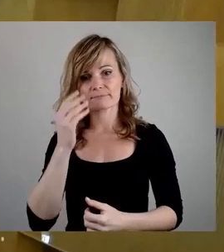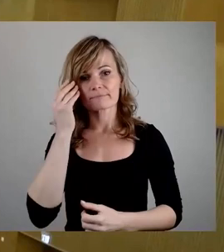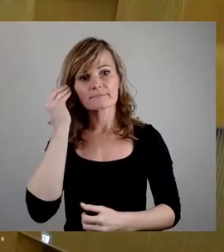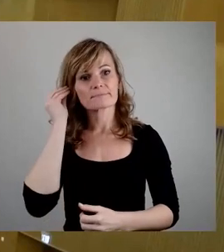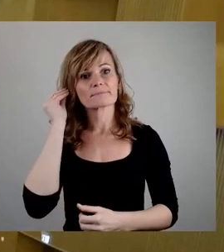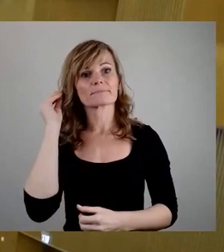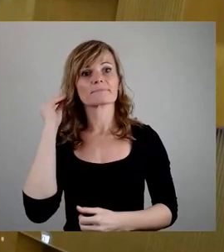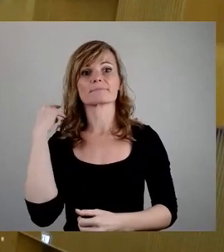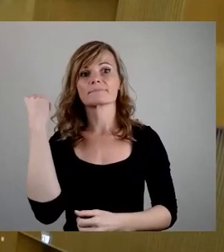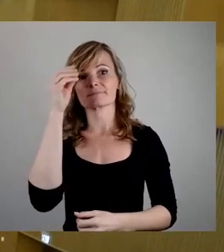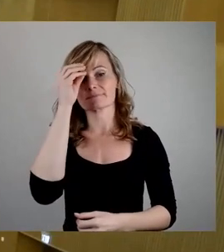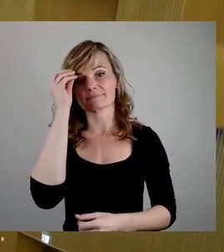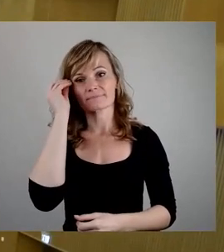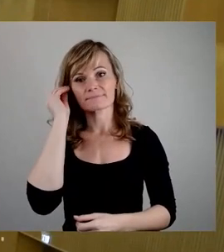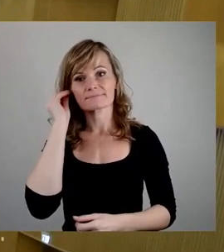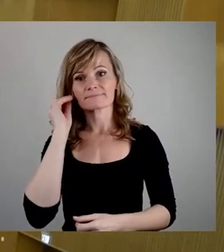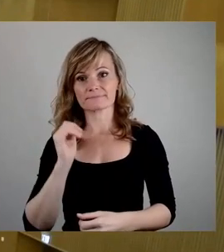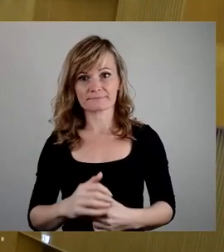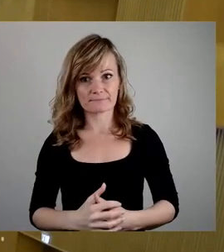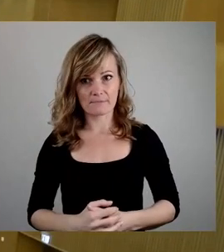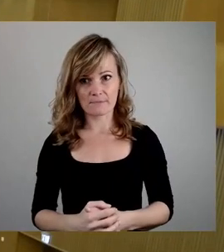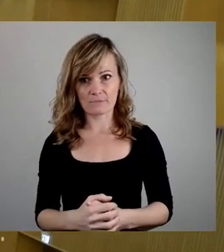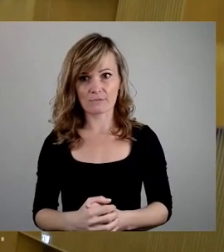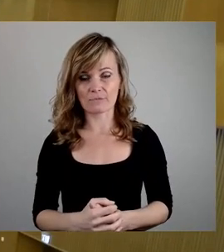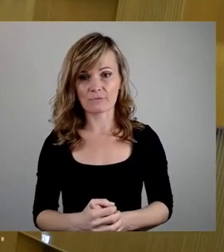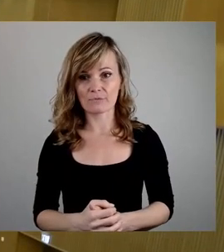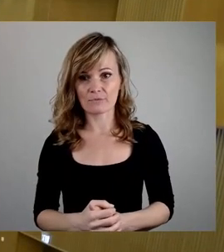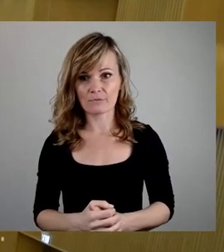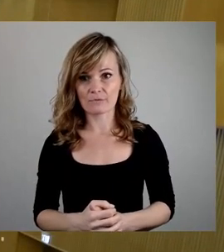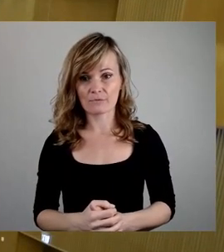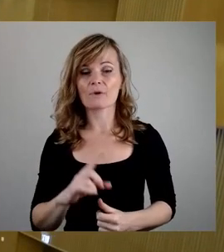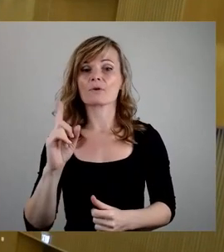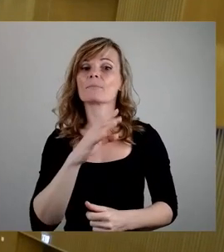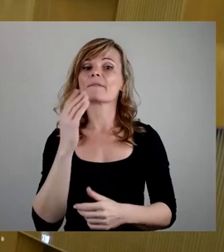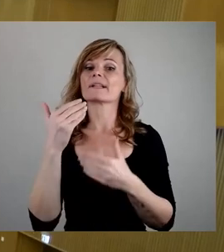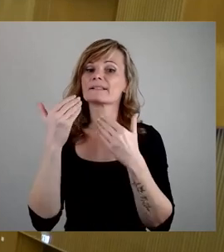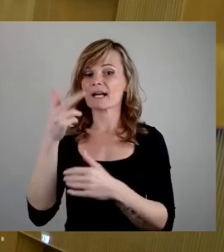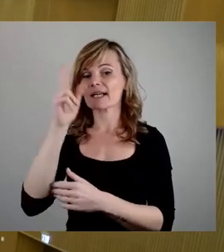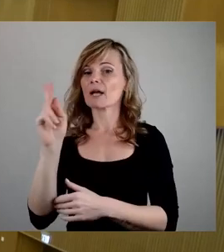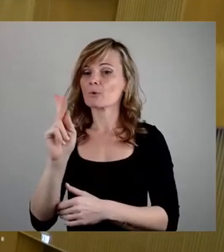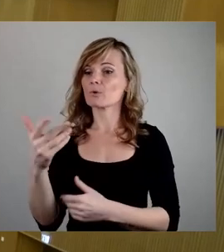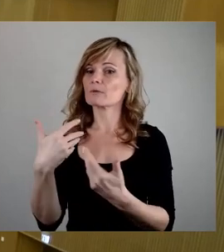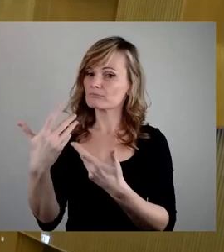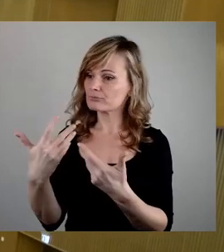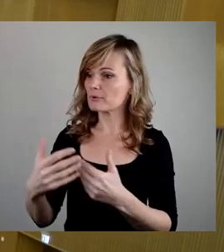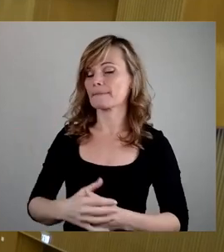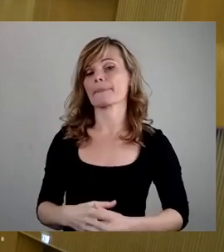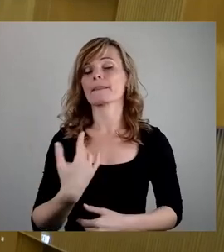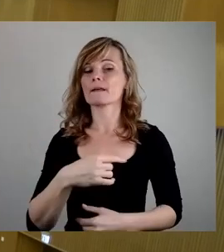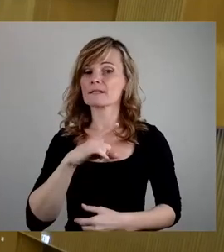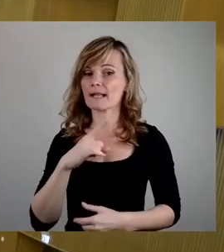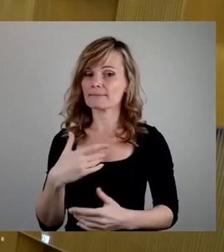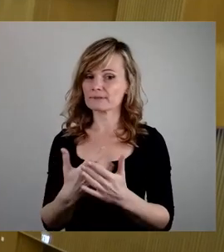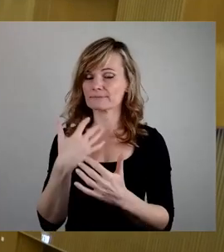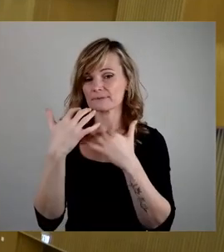Vielen Dank, Herr Kühn, nochmal für die Ausführungen. Damit schließe ich den Bericht des Oberbürgermeisters